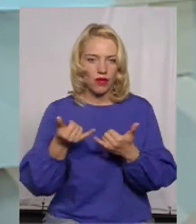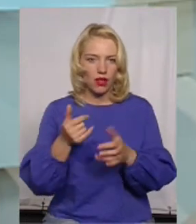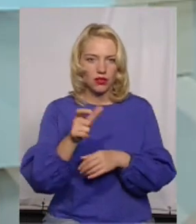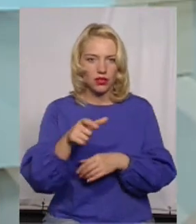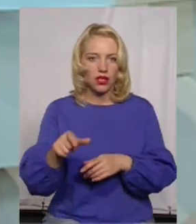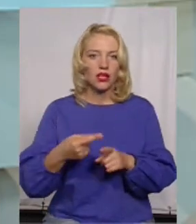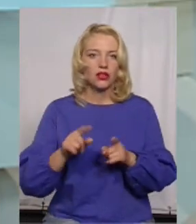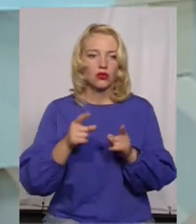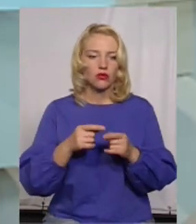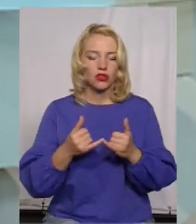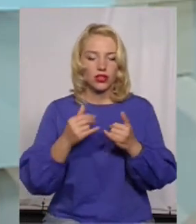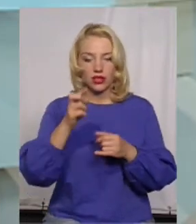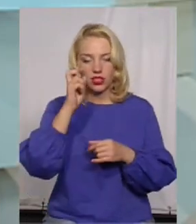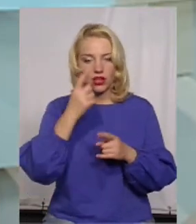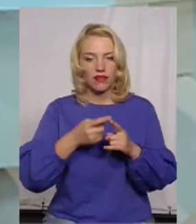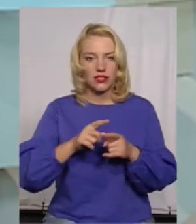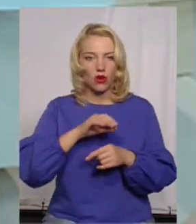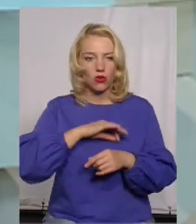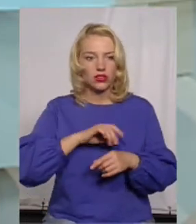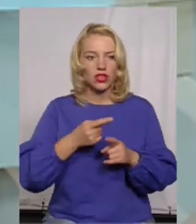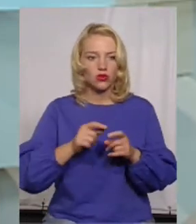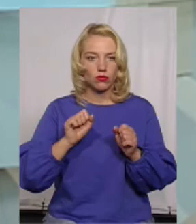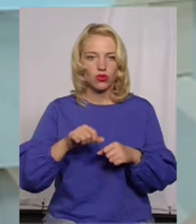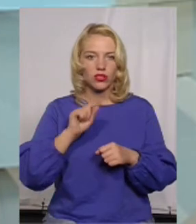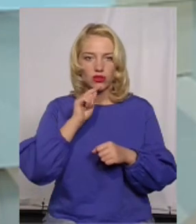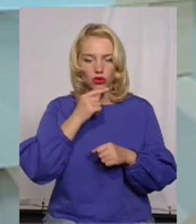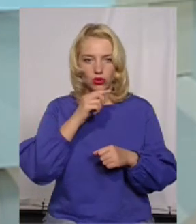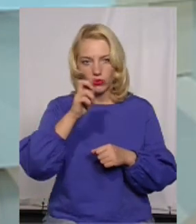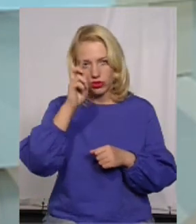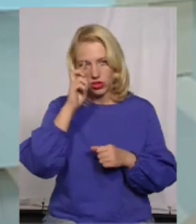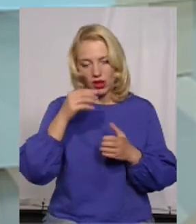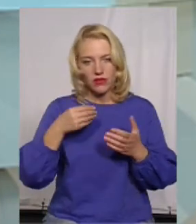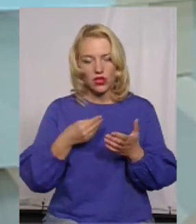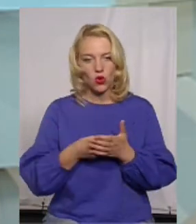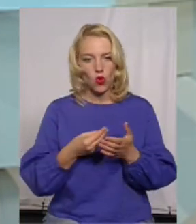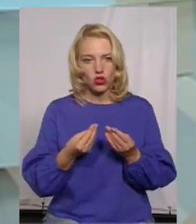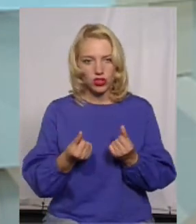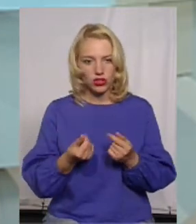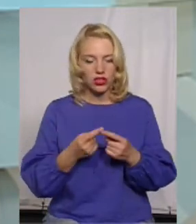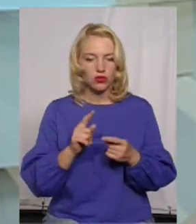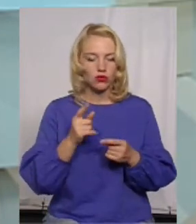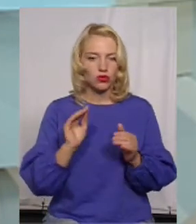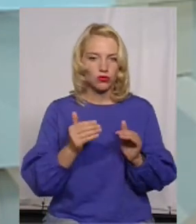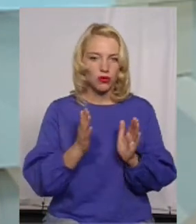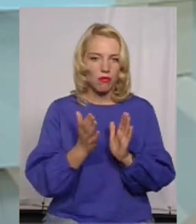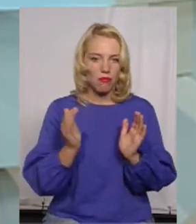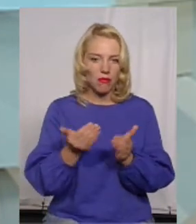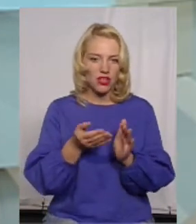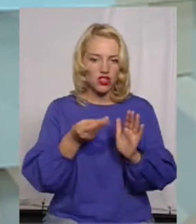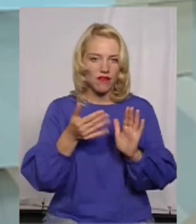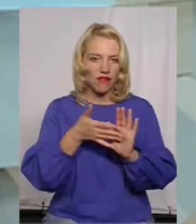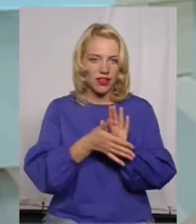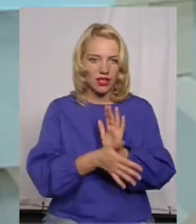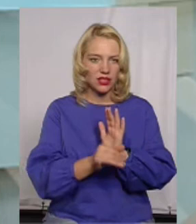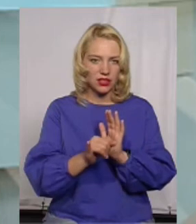держави це теж користь, тому що на цьому можна зекономити державні кошти. Тому що на енергоресурс грошей піде менше, відповідно, з певного